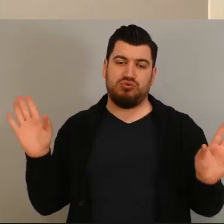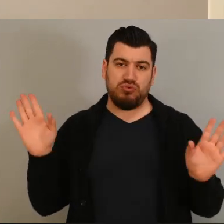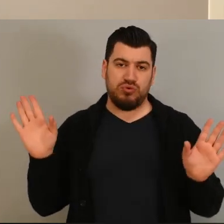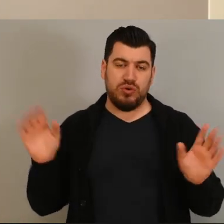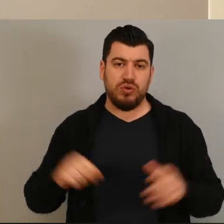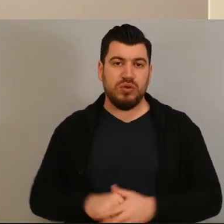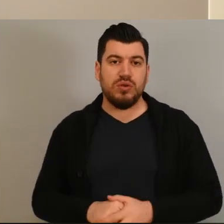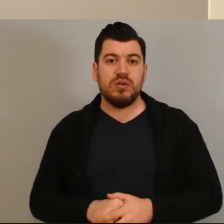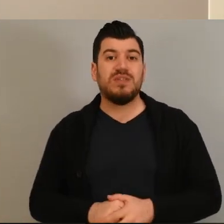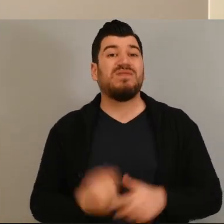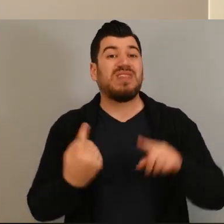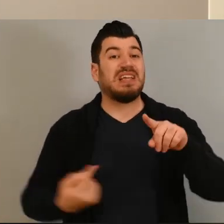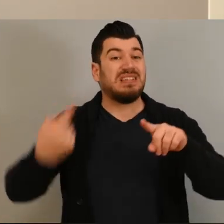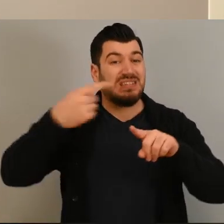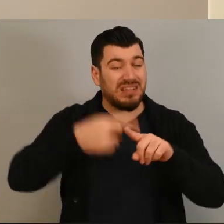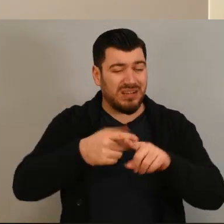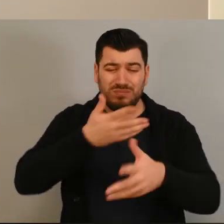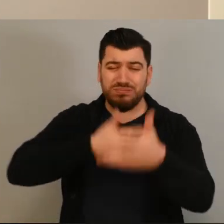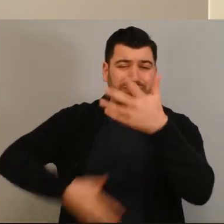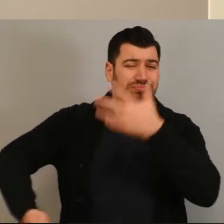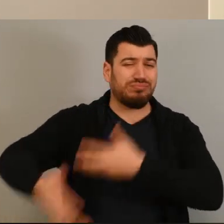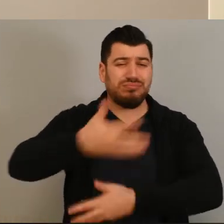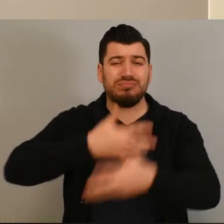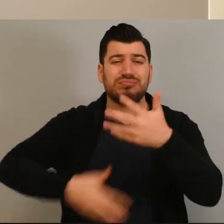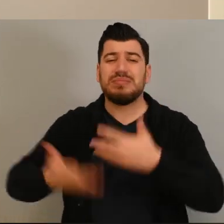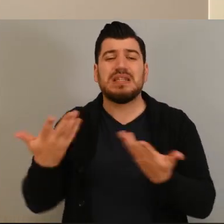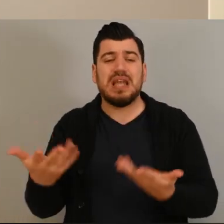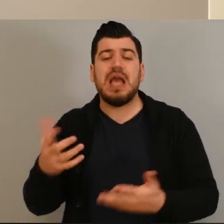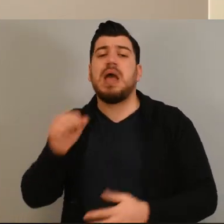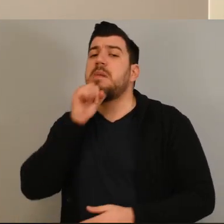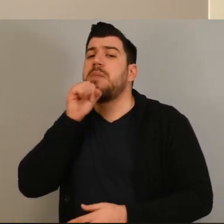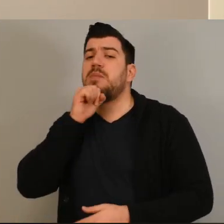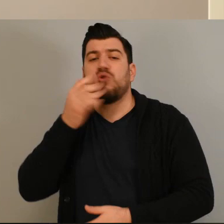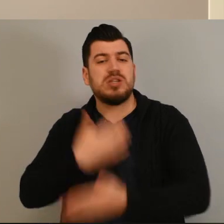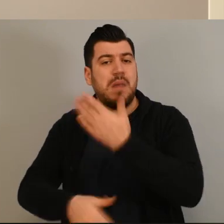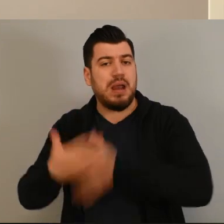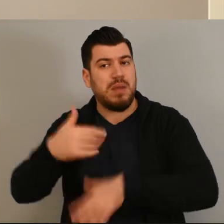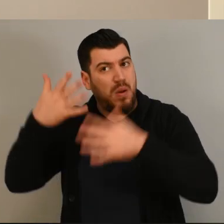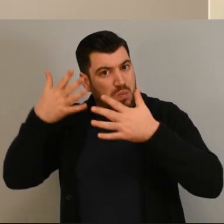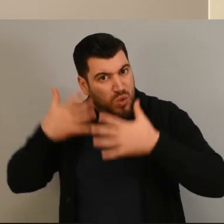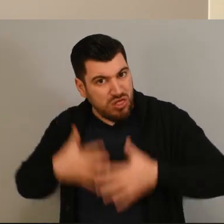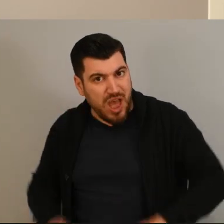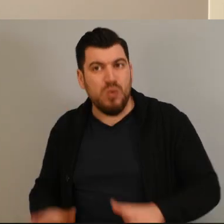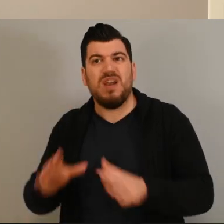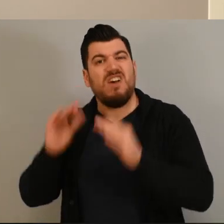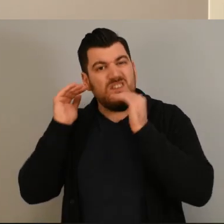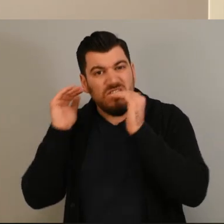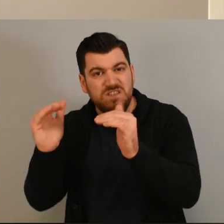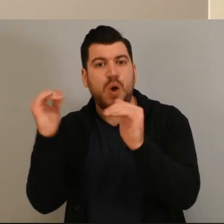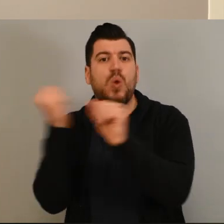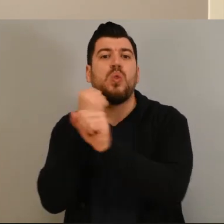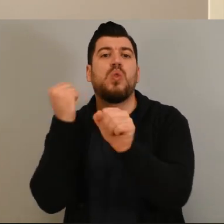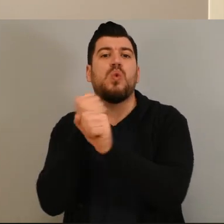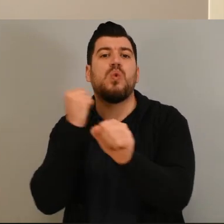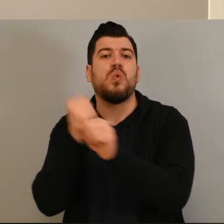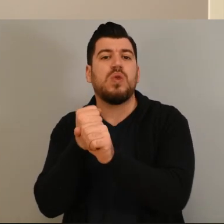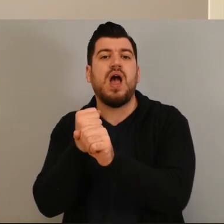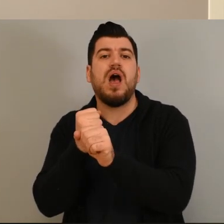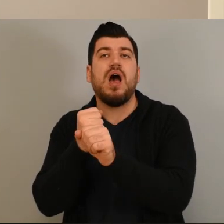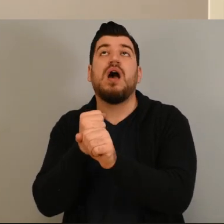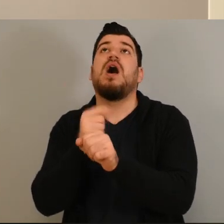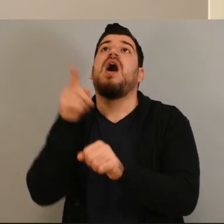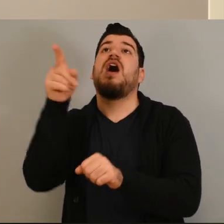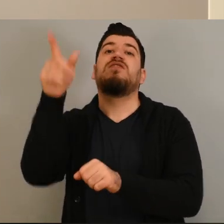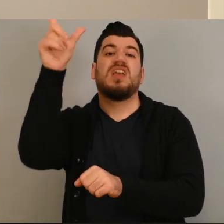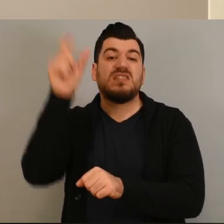αντίθετοι. Παραμένει το πρόβλημα και το μπέρδεμα στην απασχόληση συνταξιούχων με αναπηρία, που θέλουν